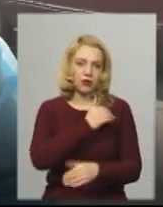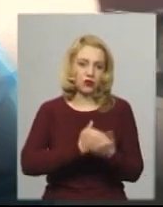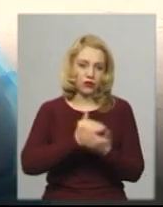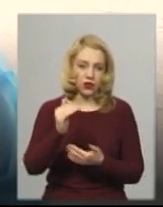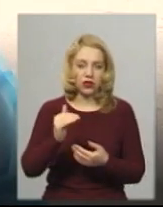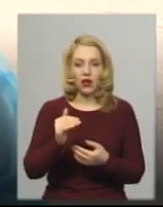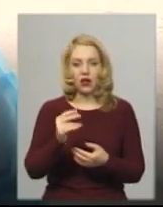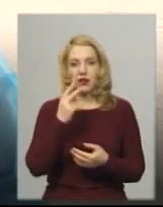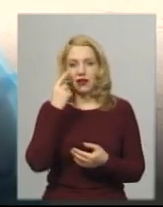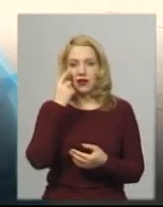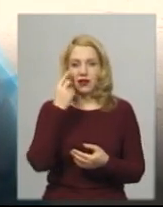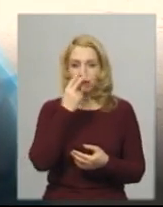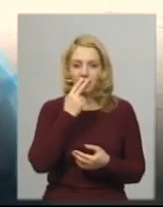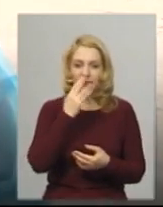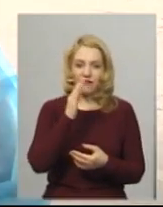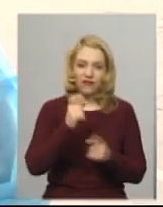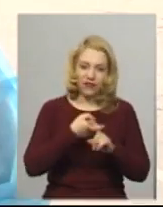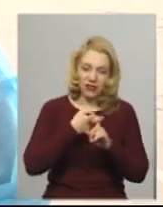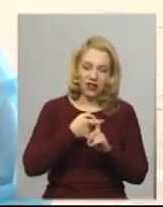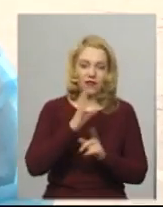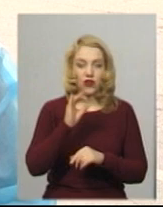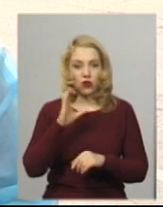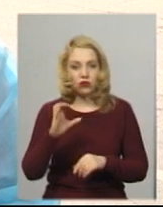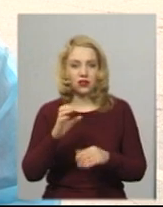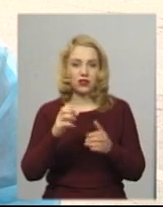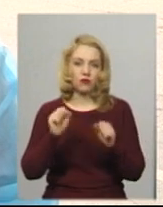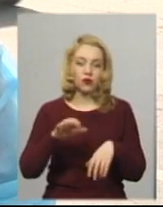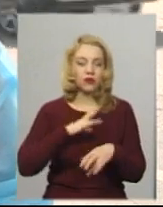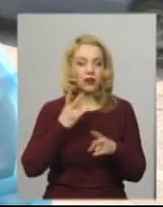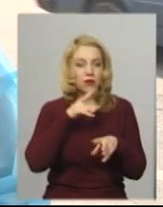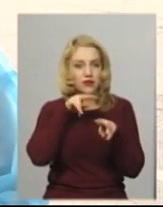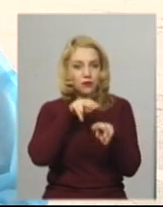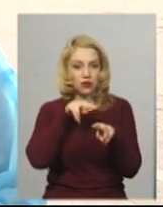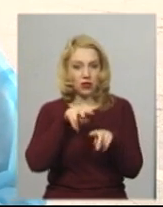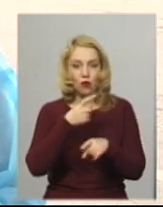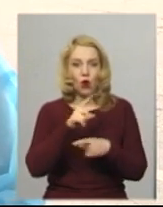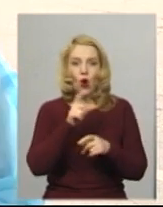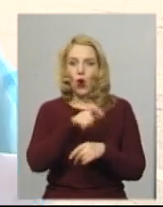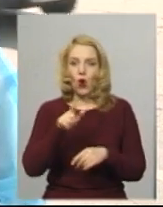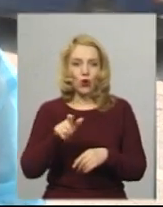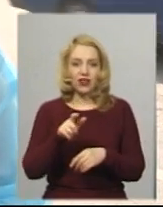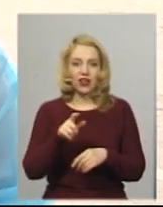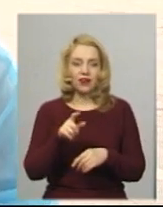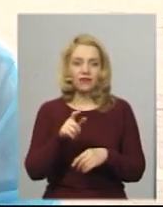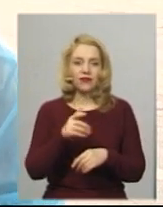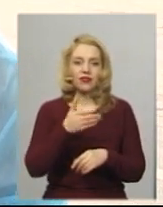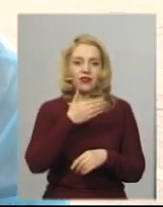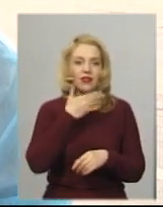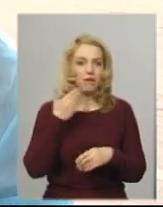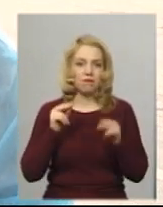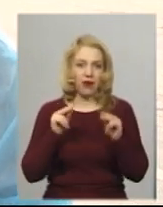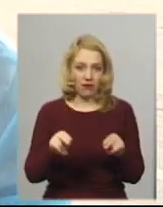Ознаки катеральні, вірусних інфекцій, але їх також треба буде спостерігати, тому що люди не завжди кажуть правду. Є які